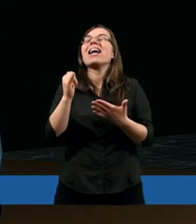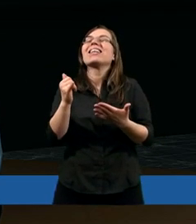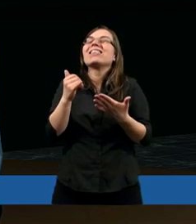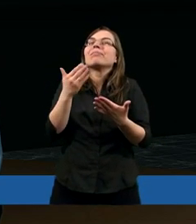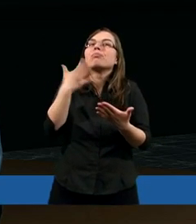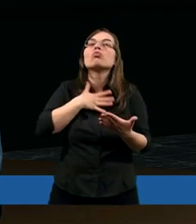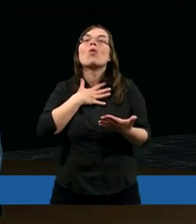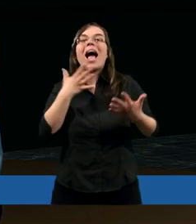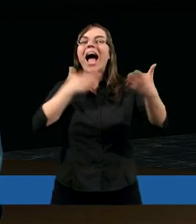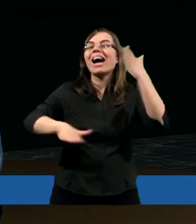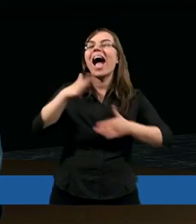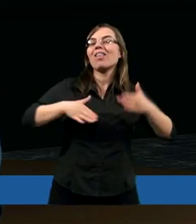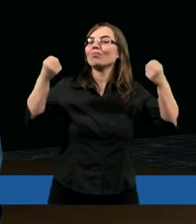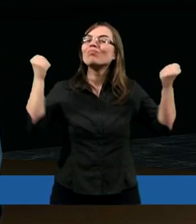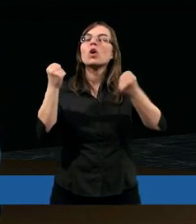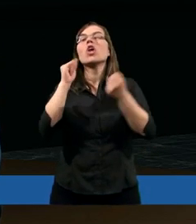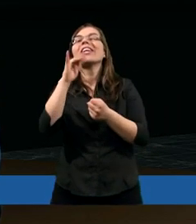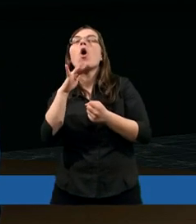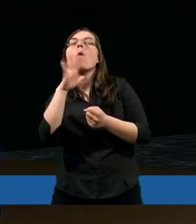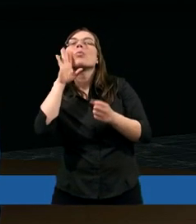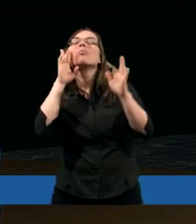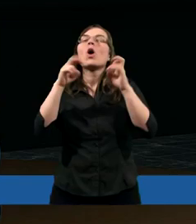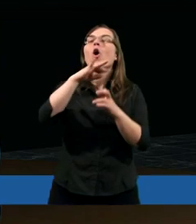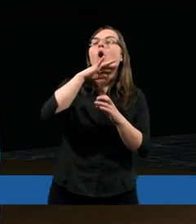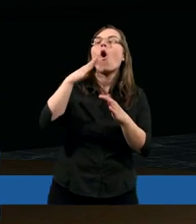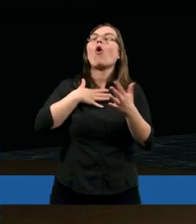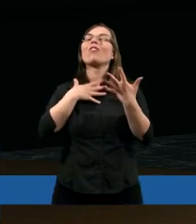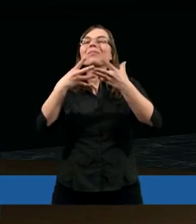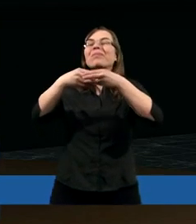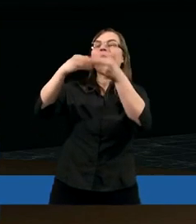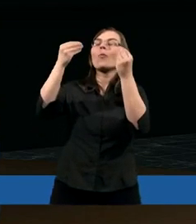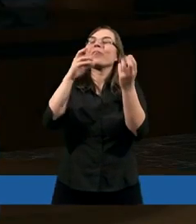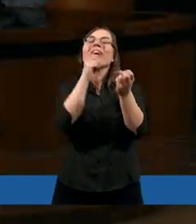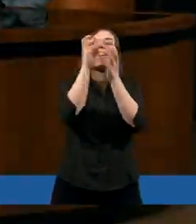radosne i nabiera takich kolorów życiowych.